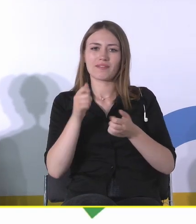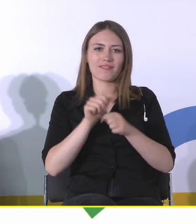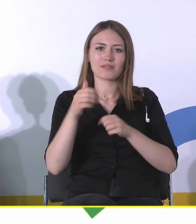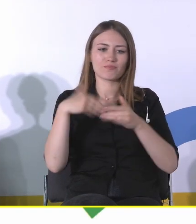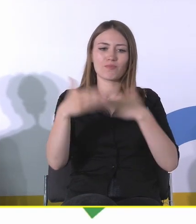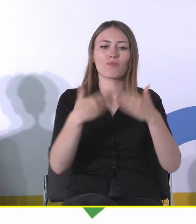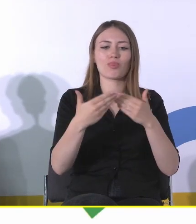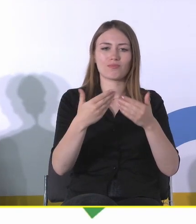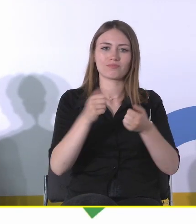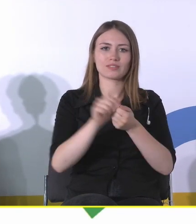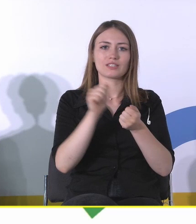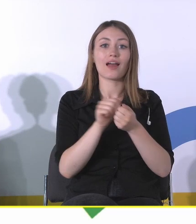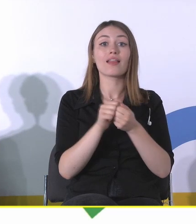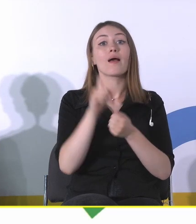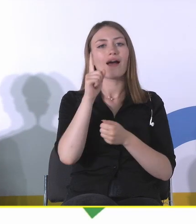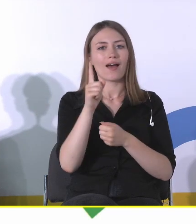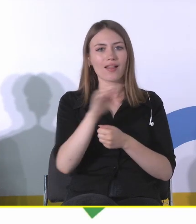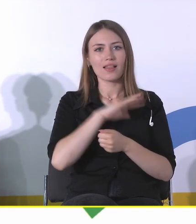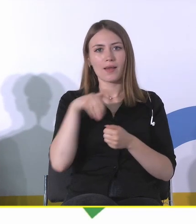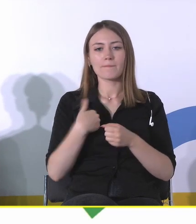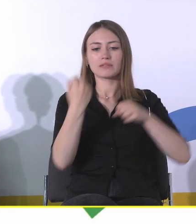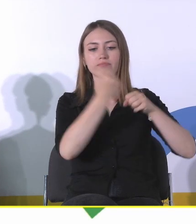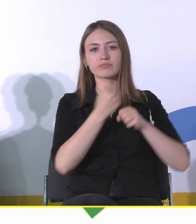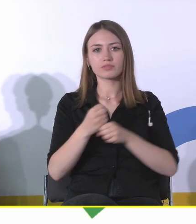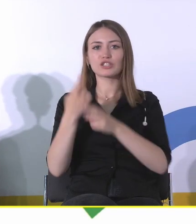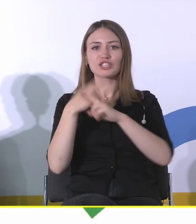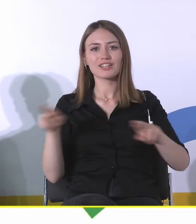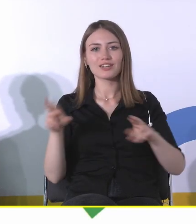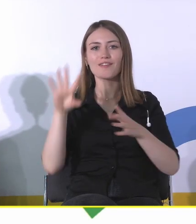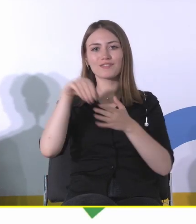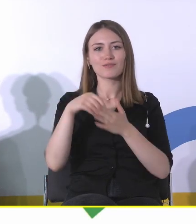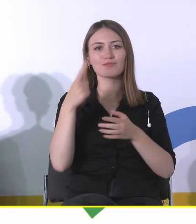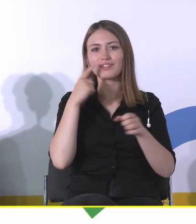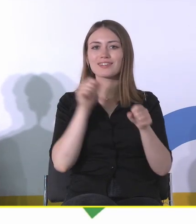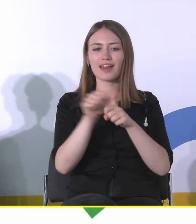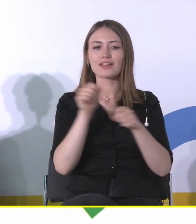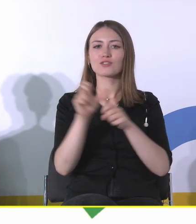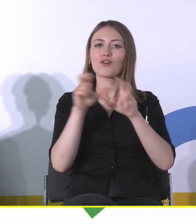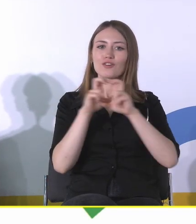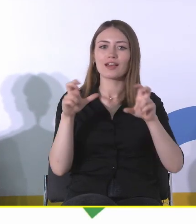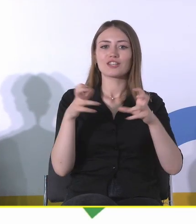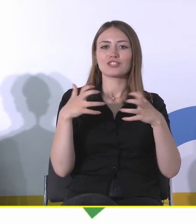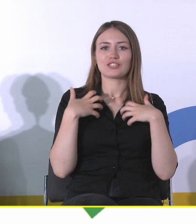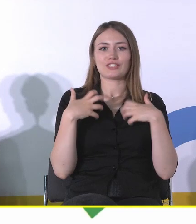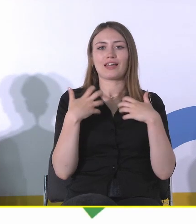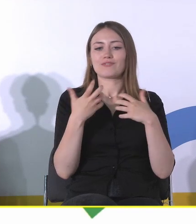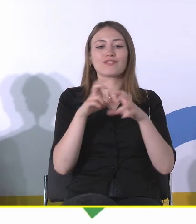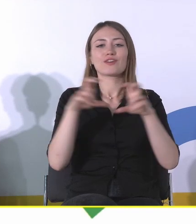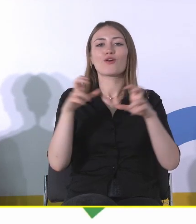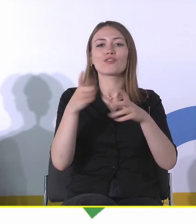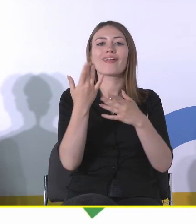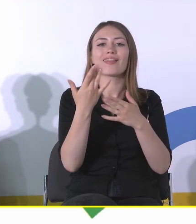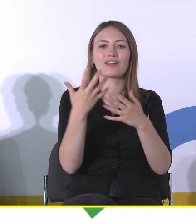Natomiast my tworzymy rzeczy, których często ten czas życia sięga kilku godzin, jak w